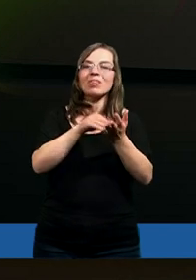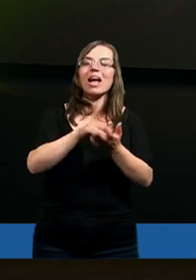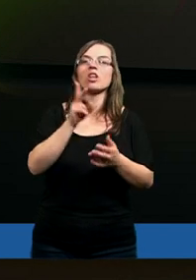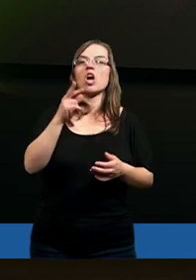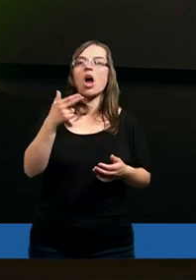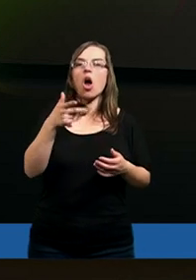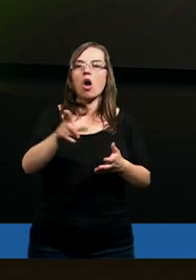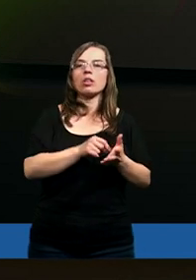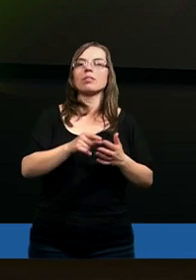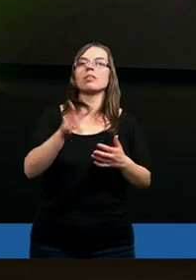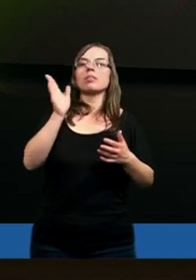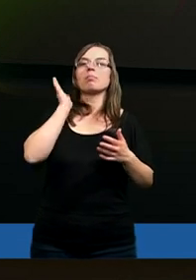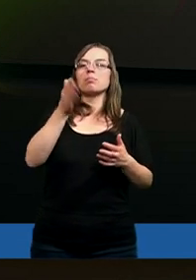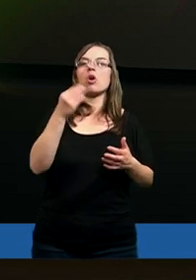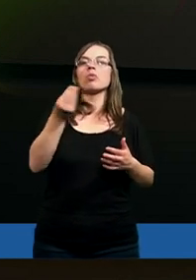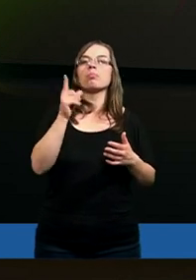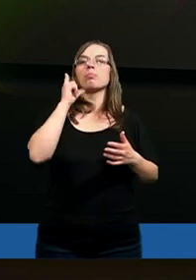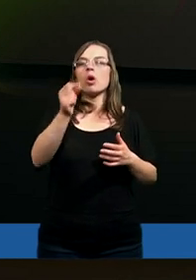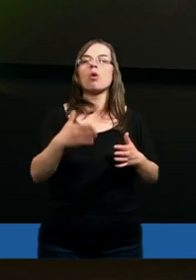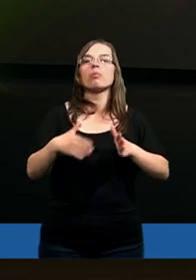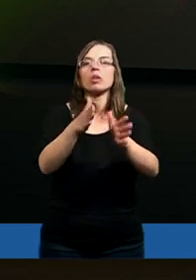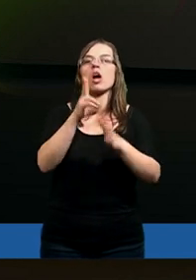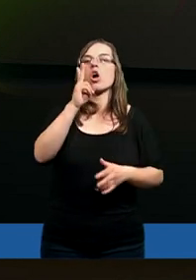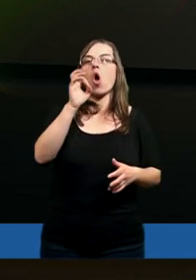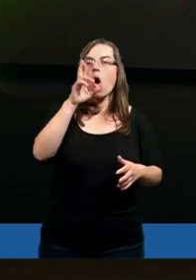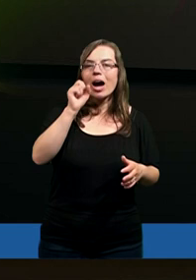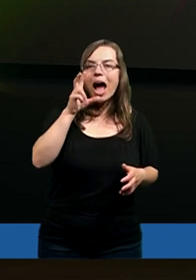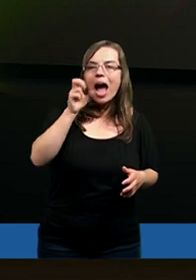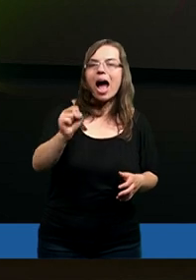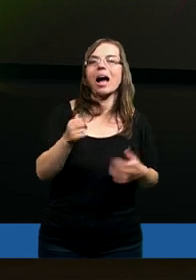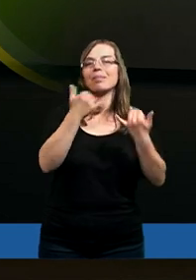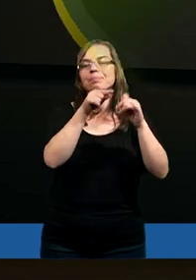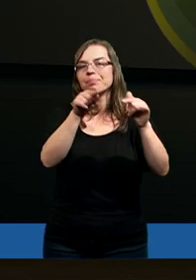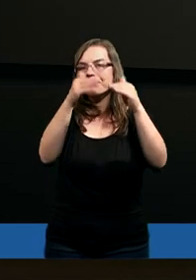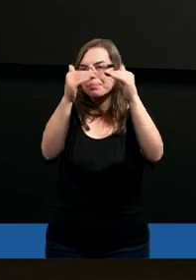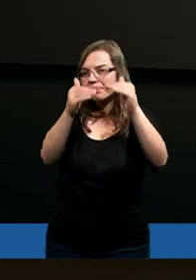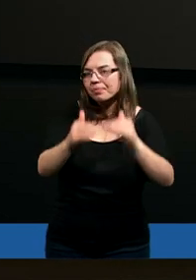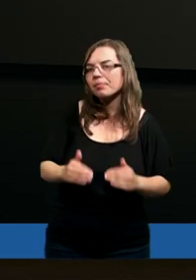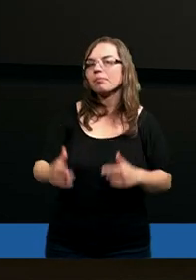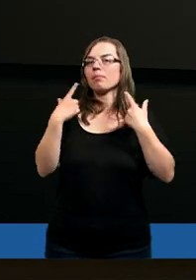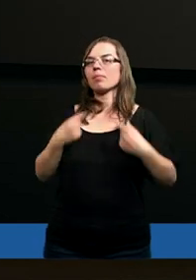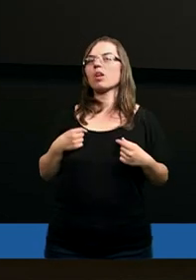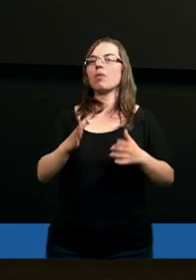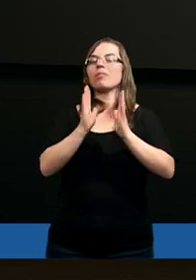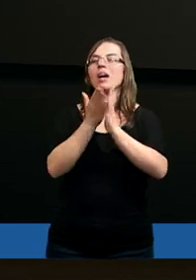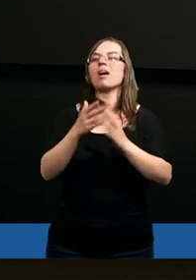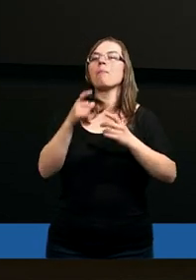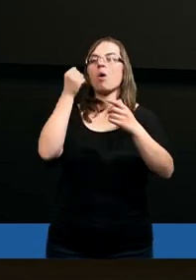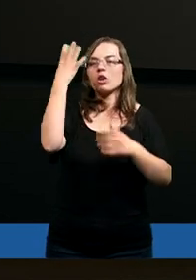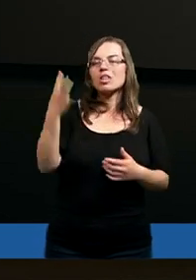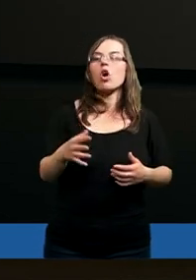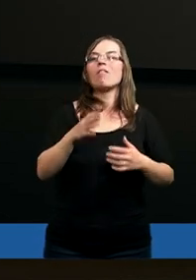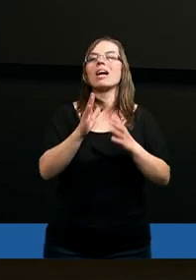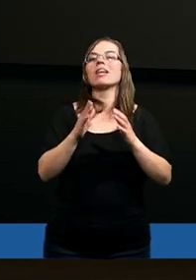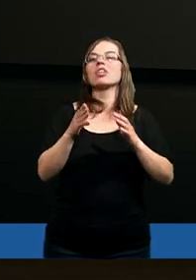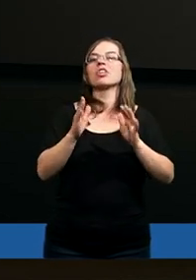Piotr. A także dodaje jeszcze poszli drogą Korego, Koracha. Jest taka historia opisana w IV Księdze Mojżeszowej w XVI